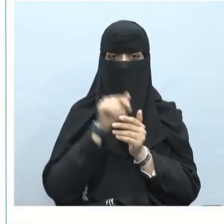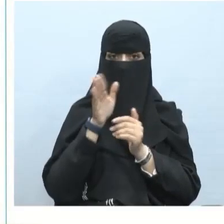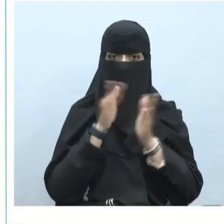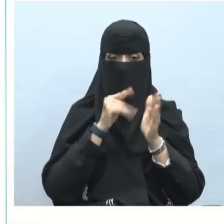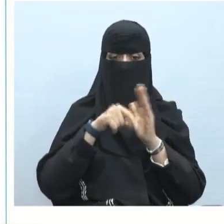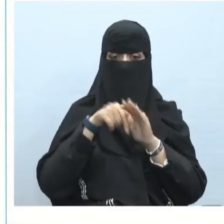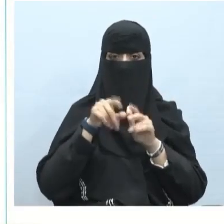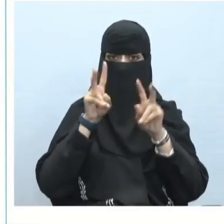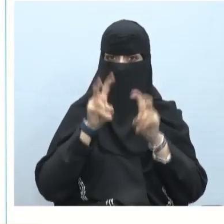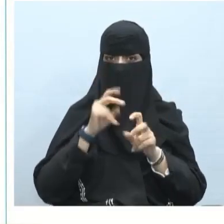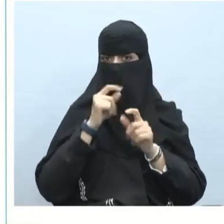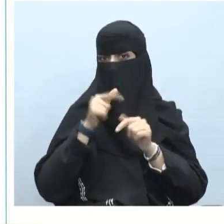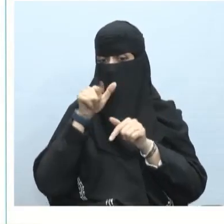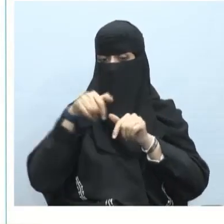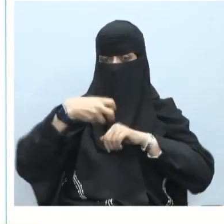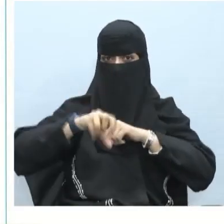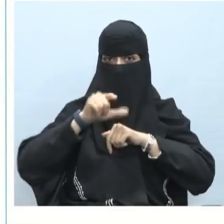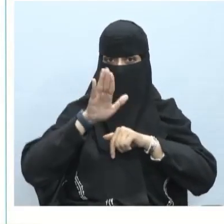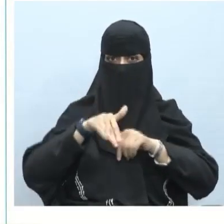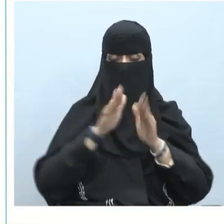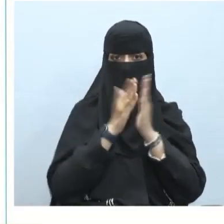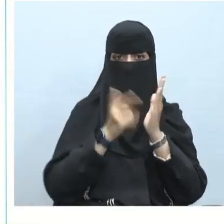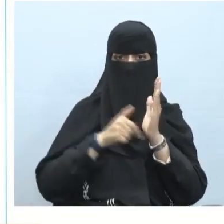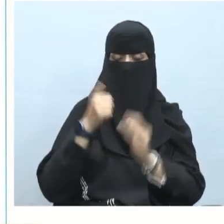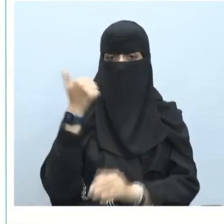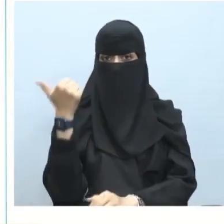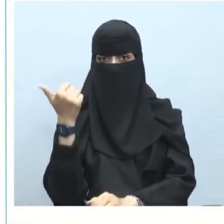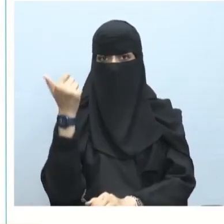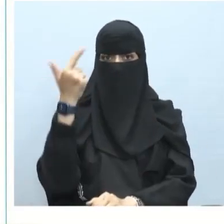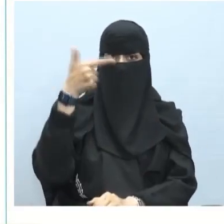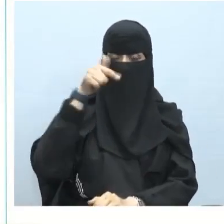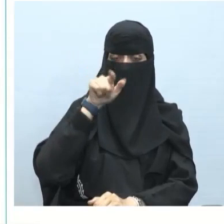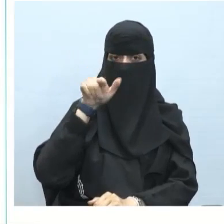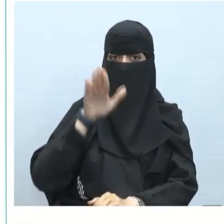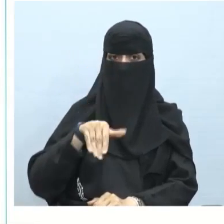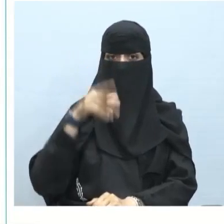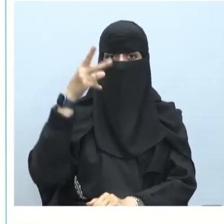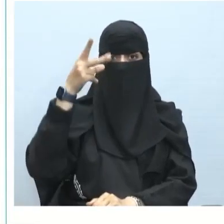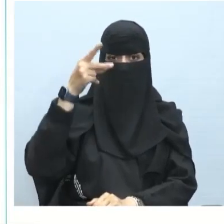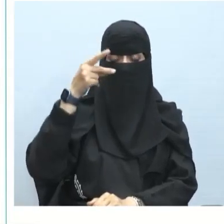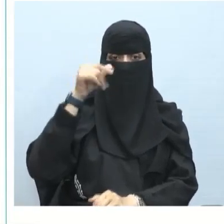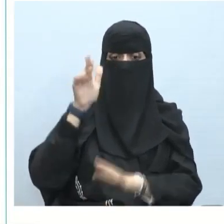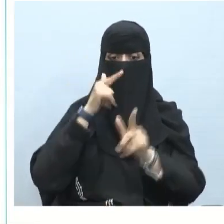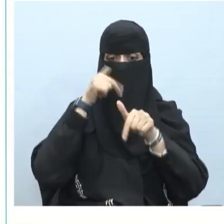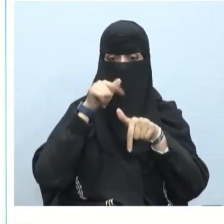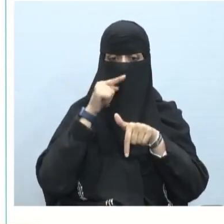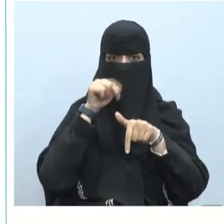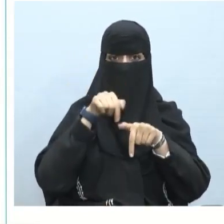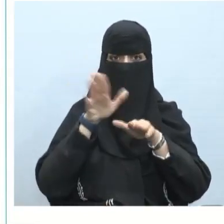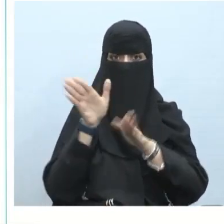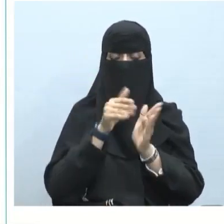توقفنا عند هذا الجزء في صفحة 76 وهو ثانيا هنا كما